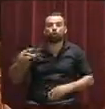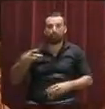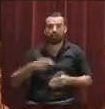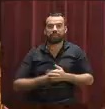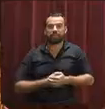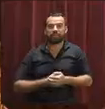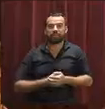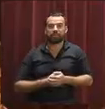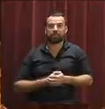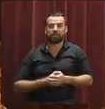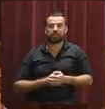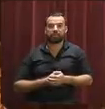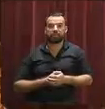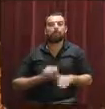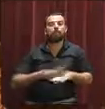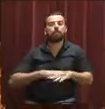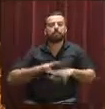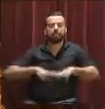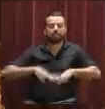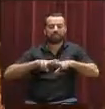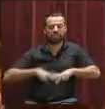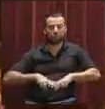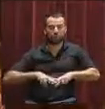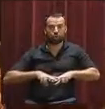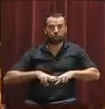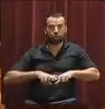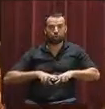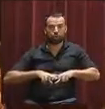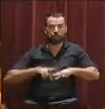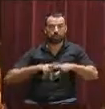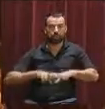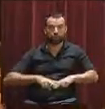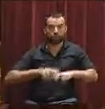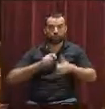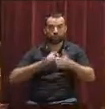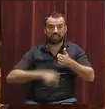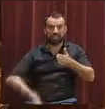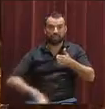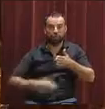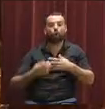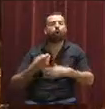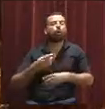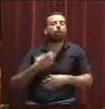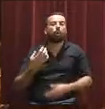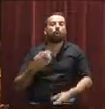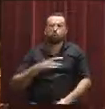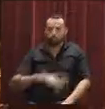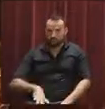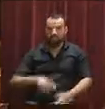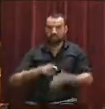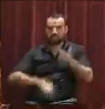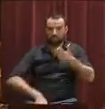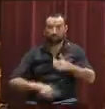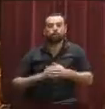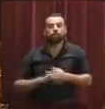de fer les revisions necessàries i que la sanció no s'ha descartat. Això és el que vostè m'ha dit.